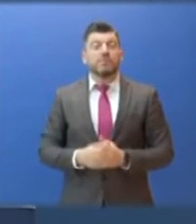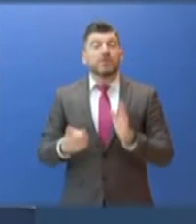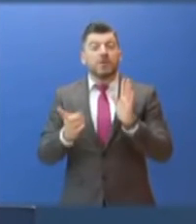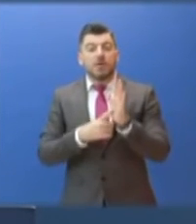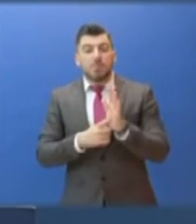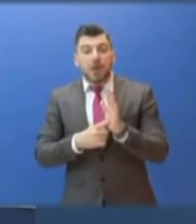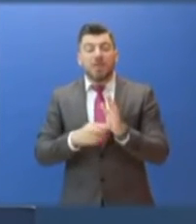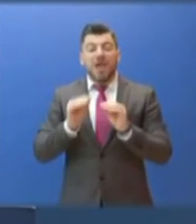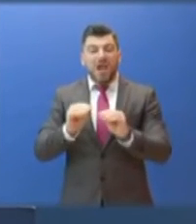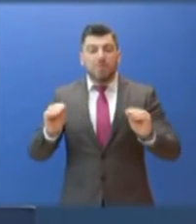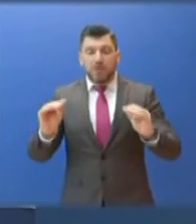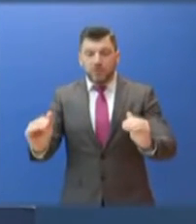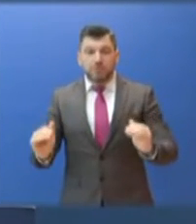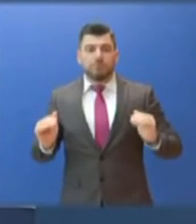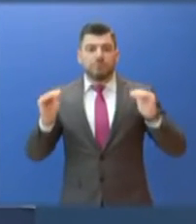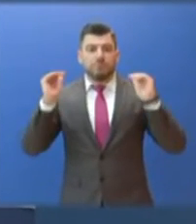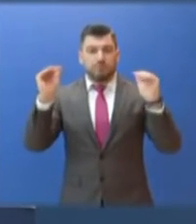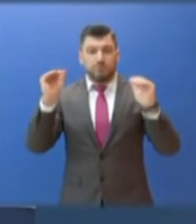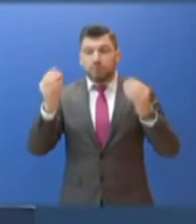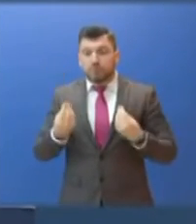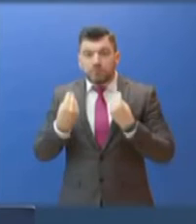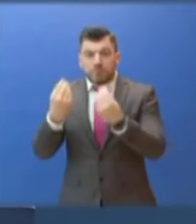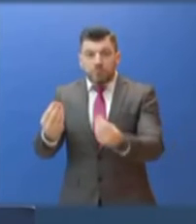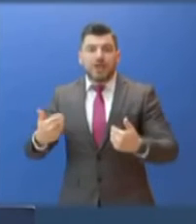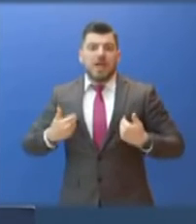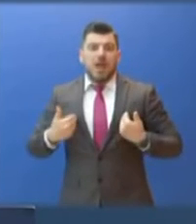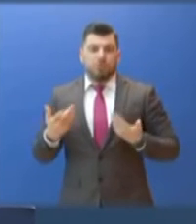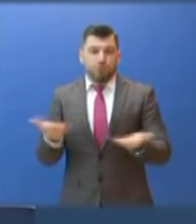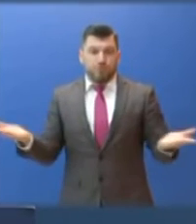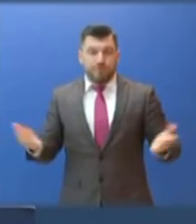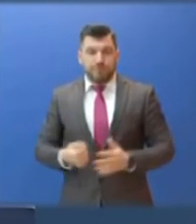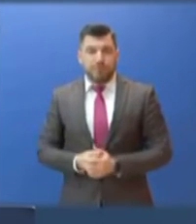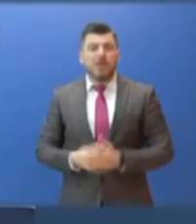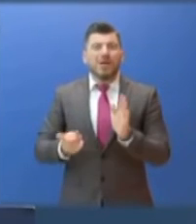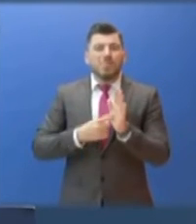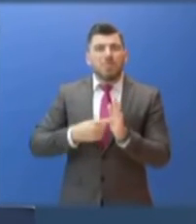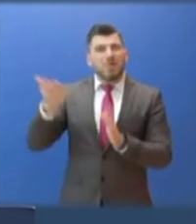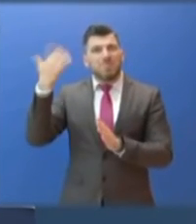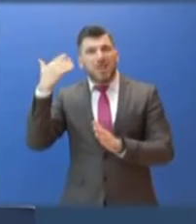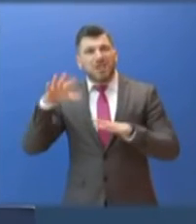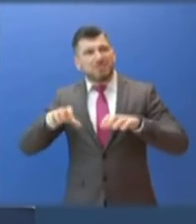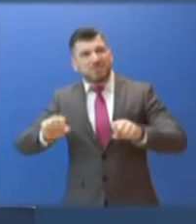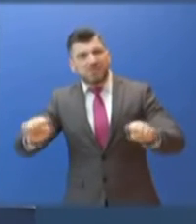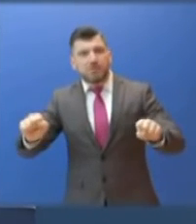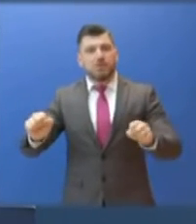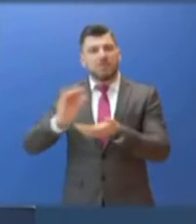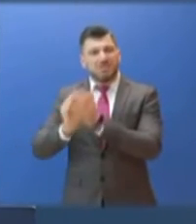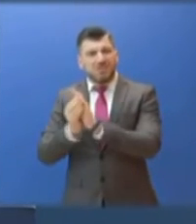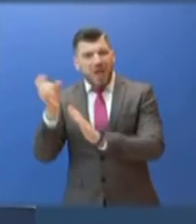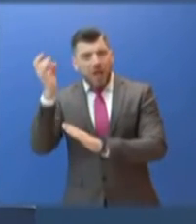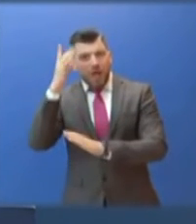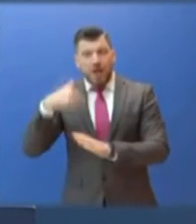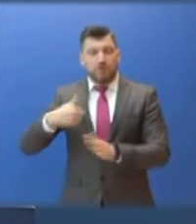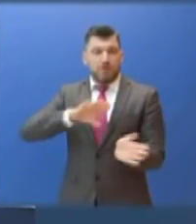και το επίπεδο της εκπαίδευσης που πρέπει να γίνουμε στη νέα γενιά πρέπει να απαλλαγούν από τις παθογένειες της μεταπολίτευσης και τις ιδιολειψίες